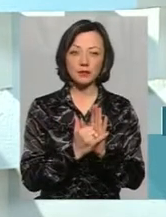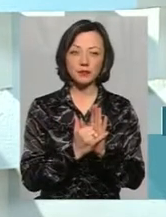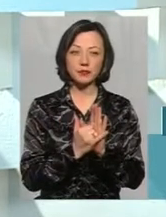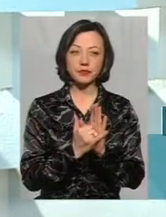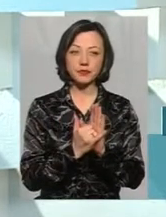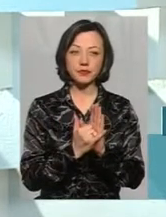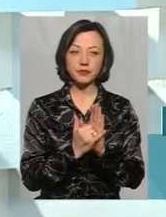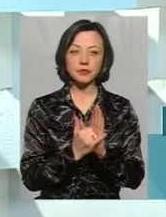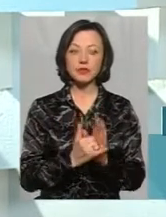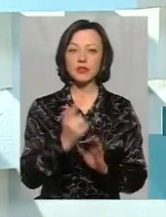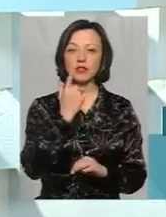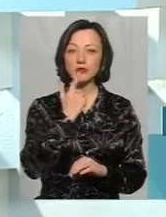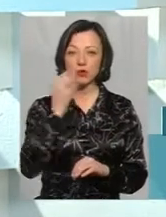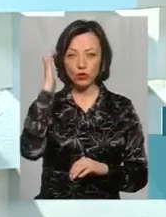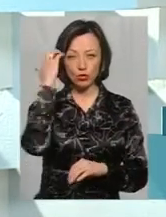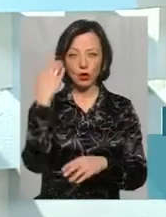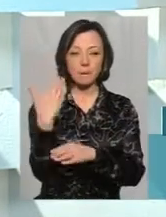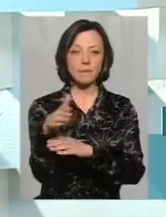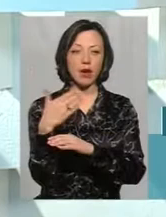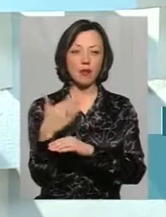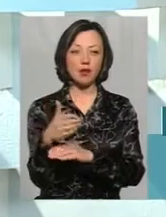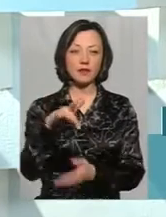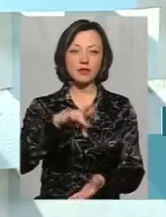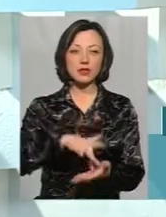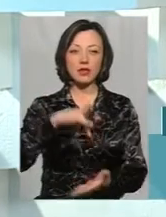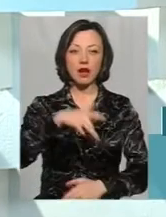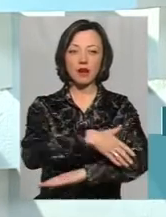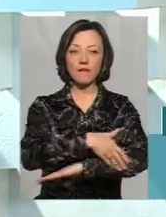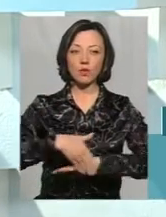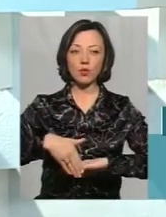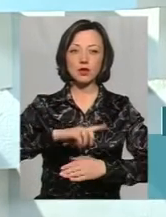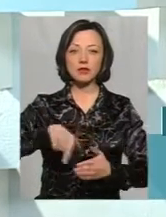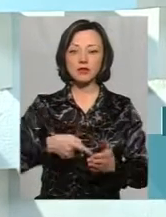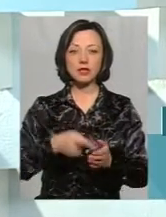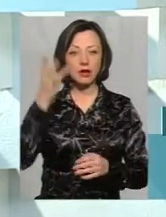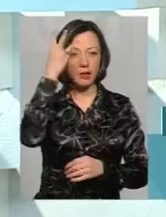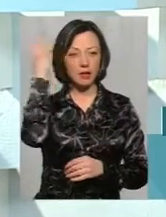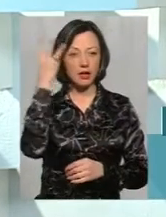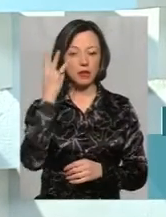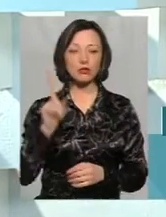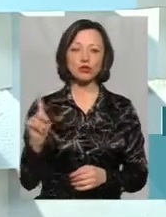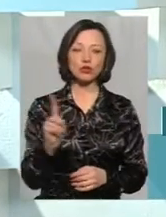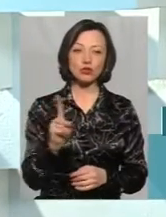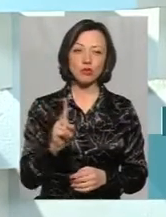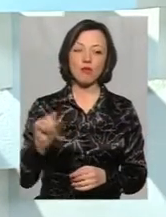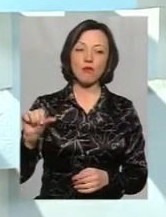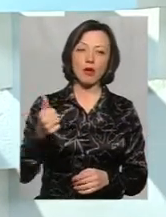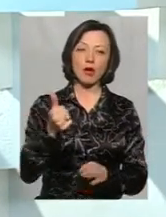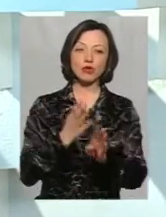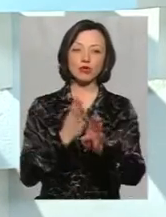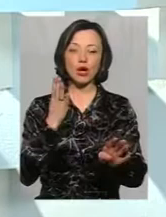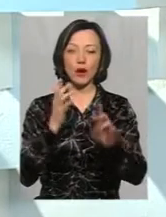встановили червоно-чорні стяги по центральних вулицях міста Хмельницького, для того, щоб в першу чергу